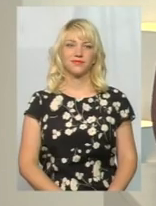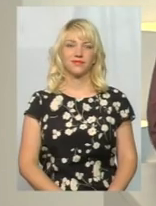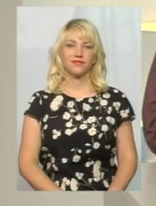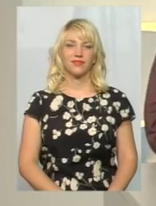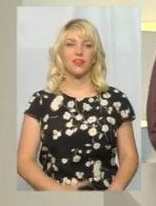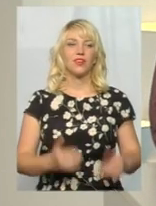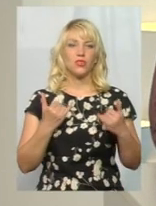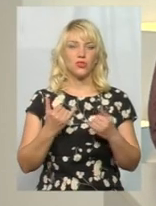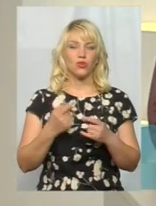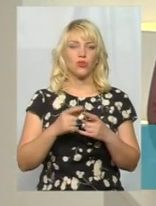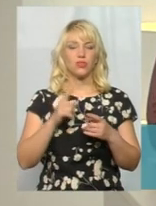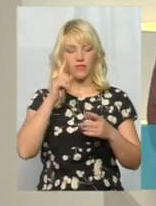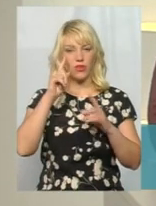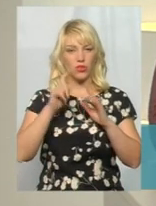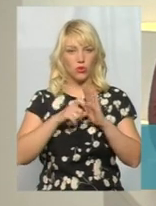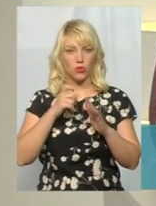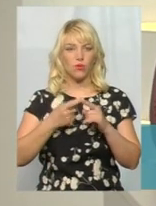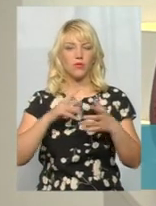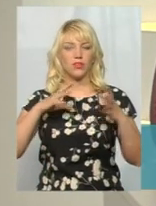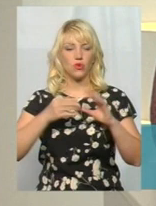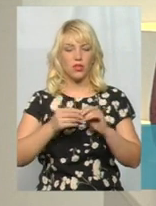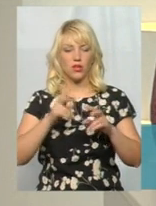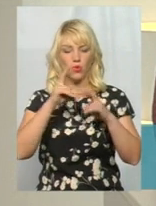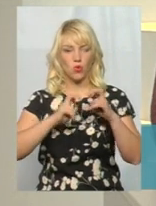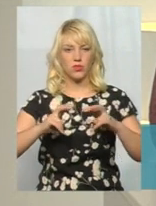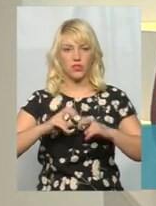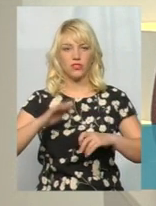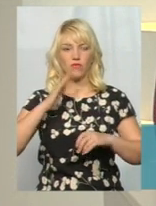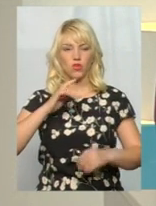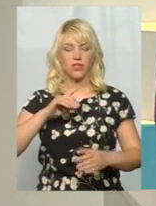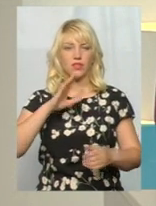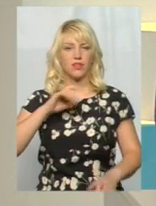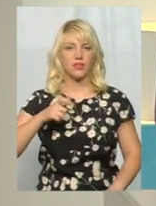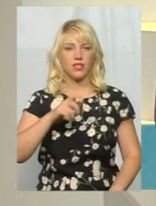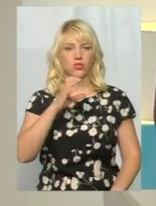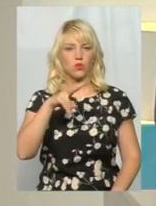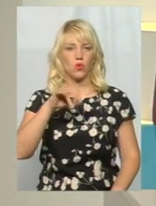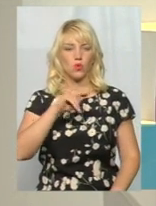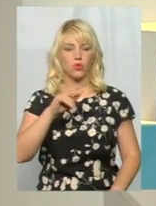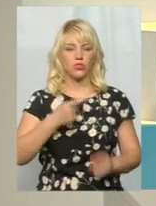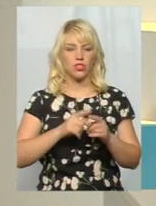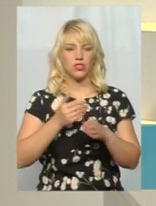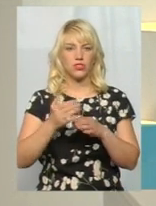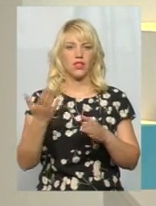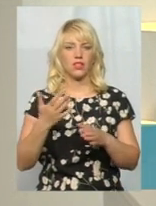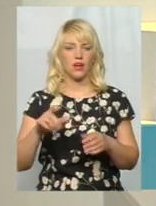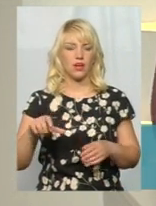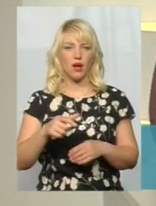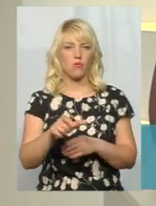Сьогодні стали відомі результати досліджень в Одезії Случа, тієї її частини, яка протікає Красилівським районом.